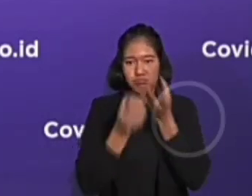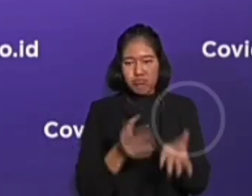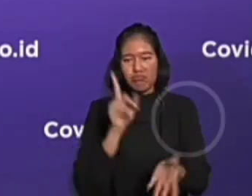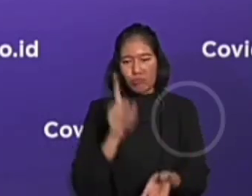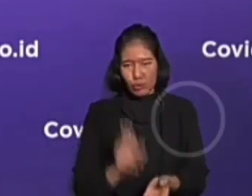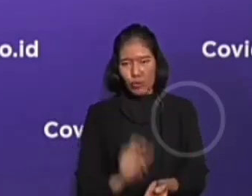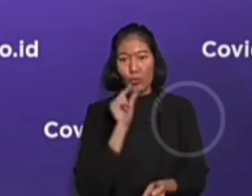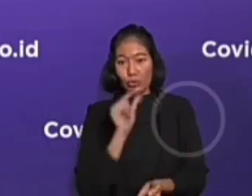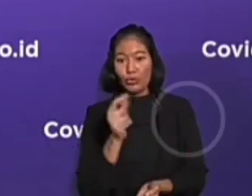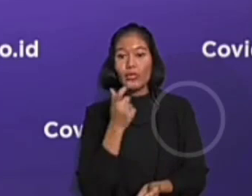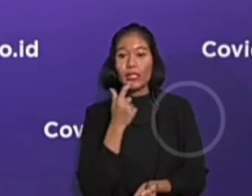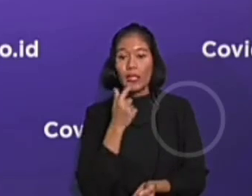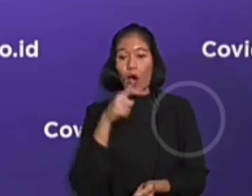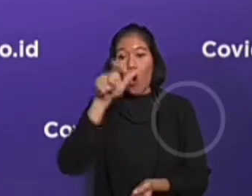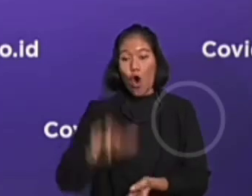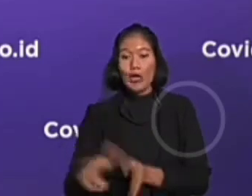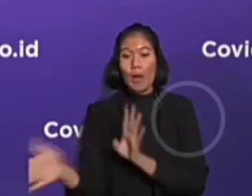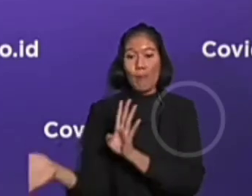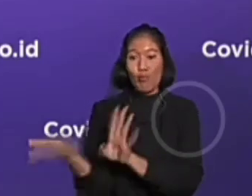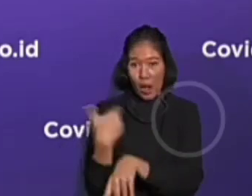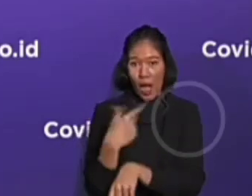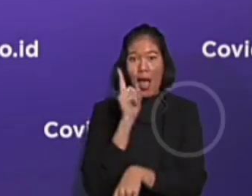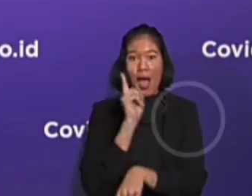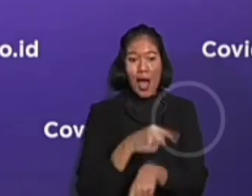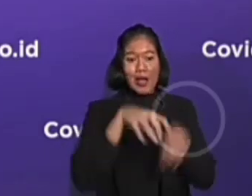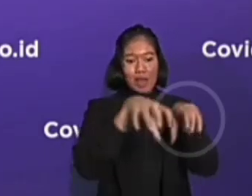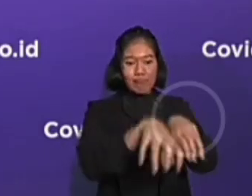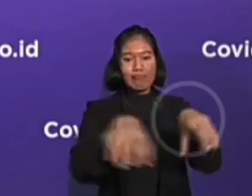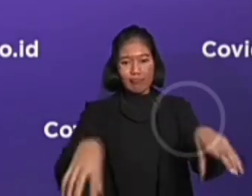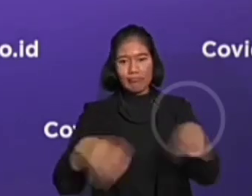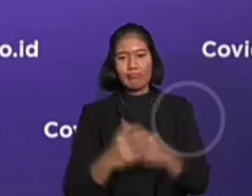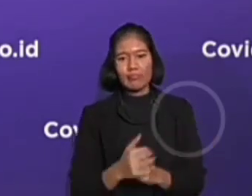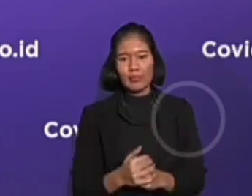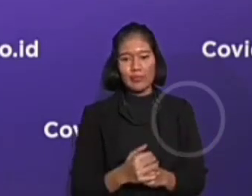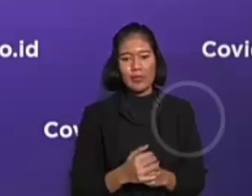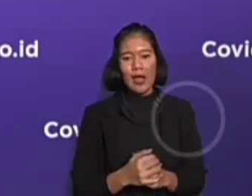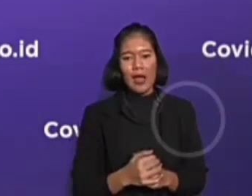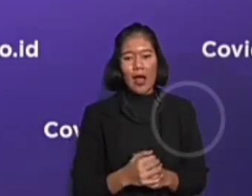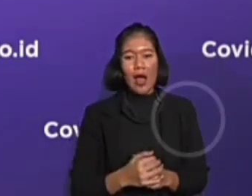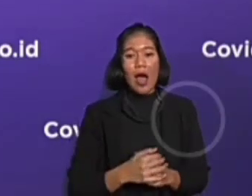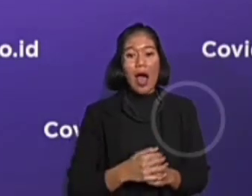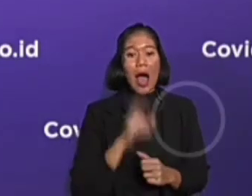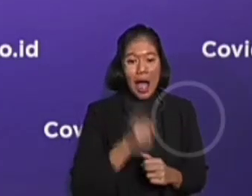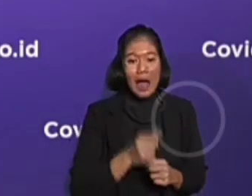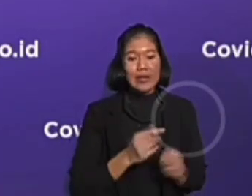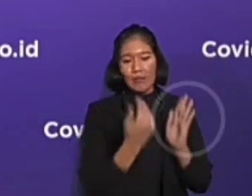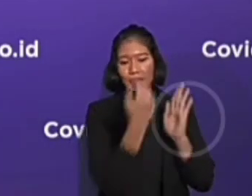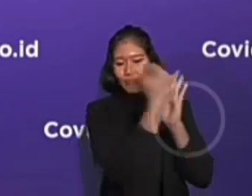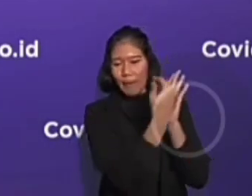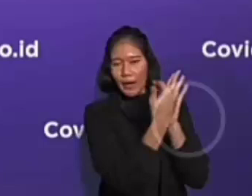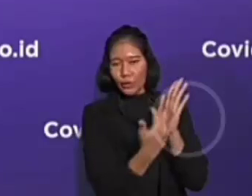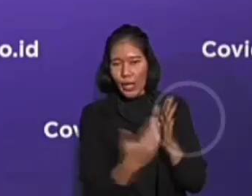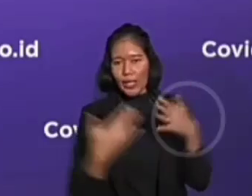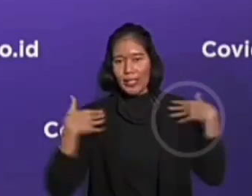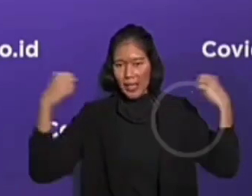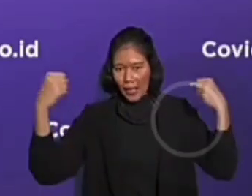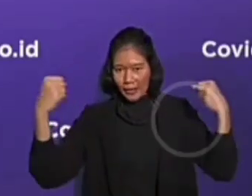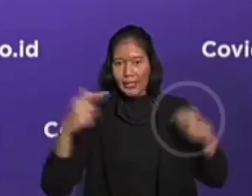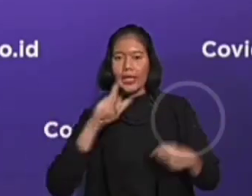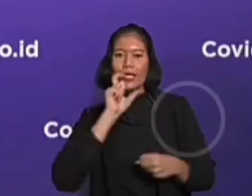PMI, titik-titik debarkasi. Kami telah memiliki protokol kesehatan, protokol kepulangan PMI.